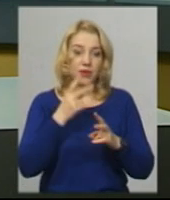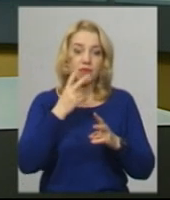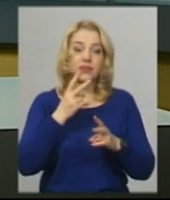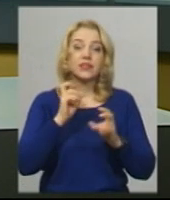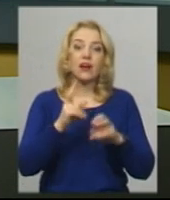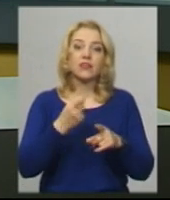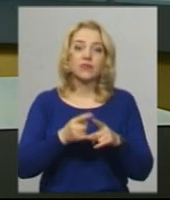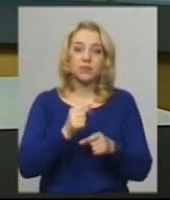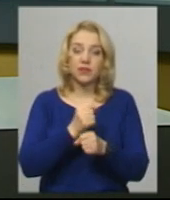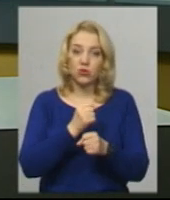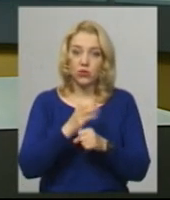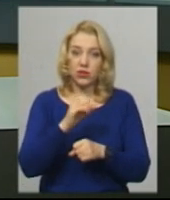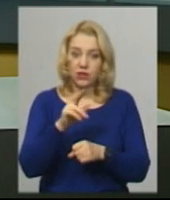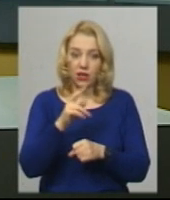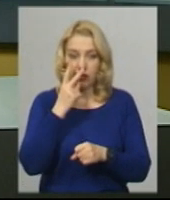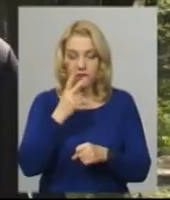дізнавався Андрій Гуменний.